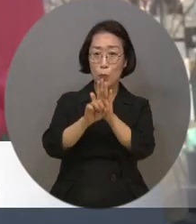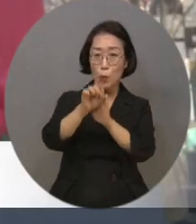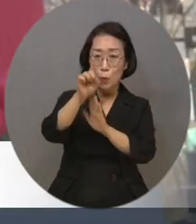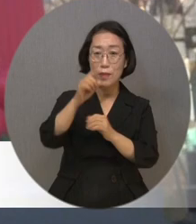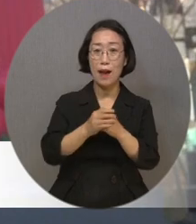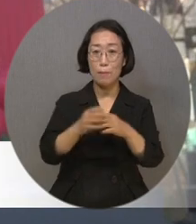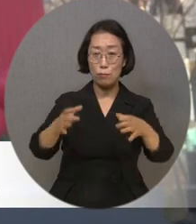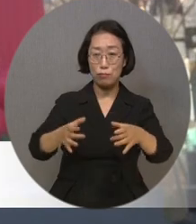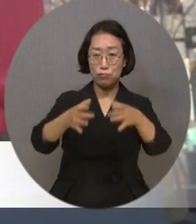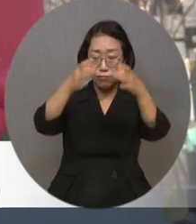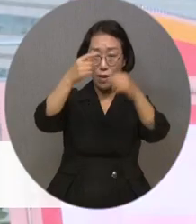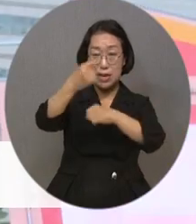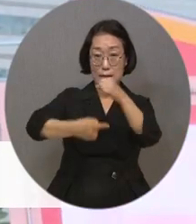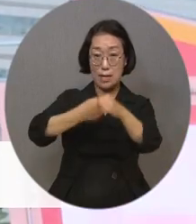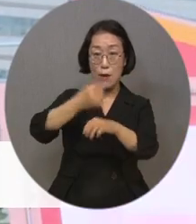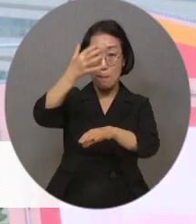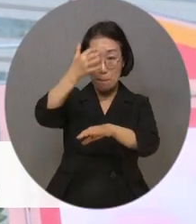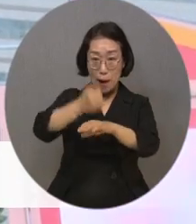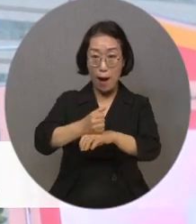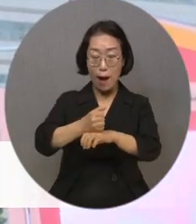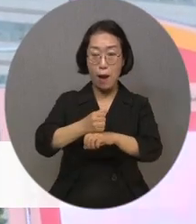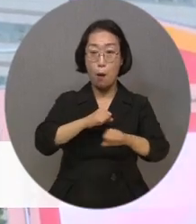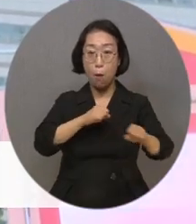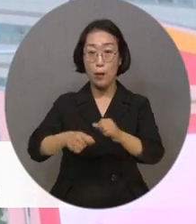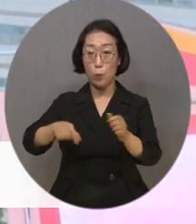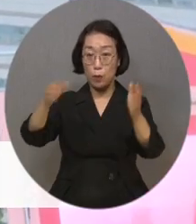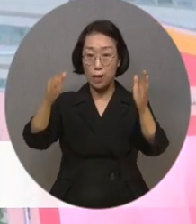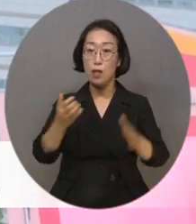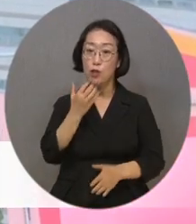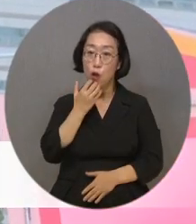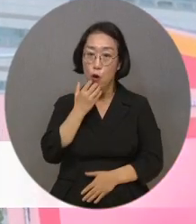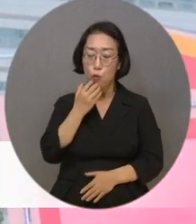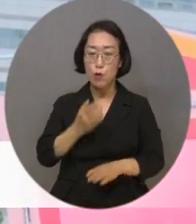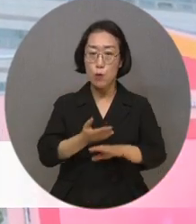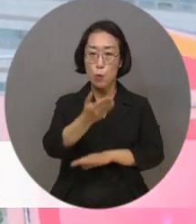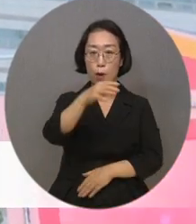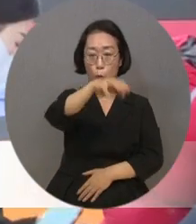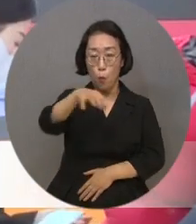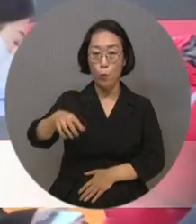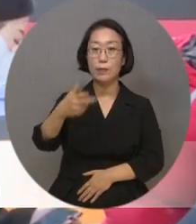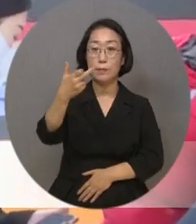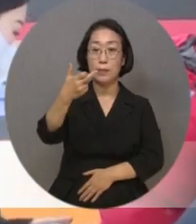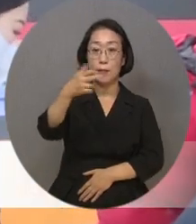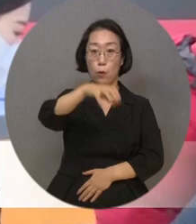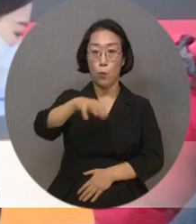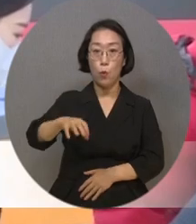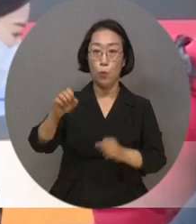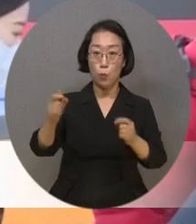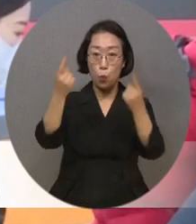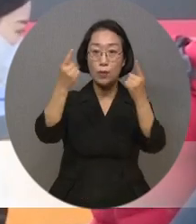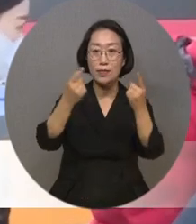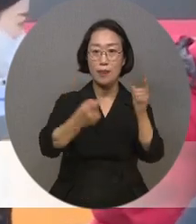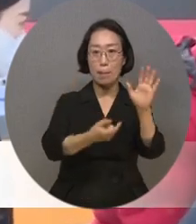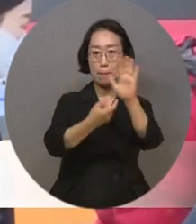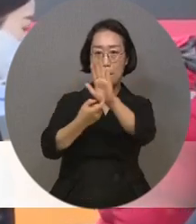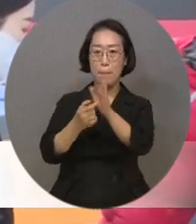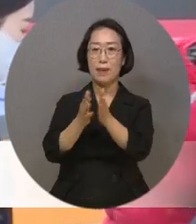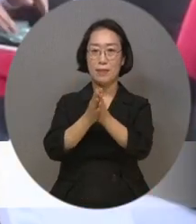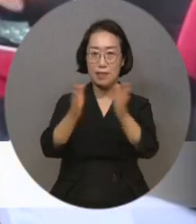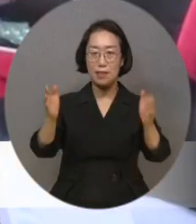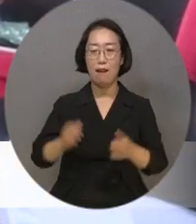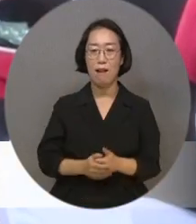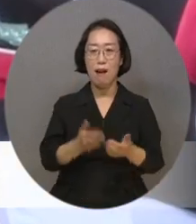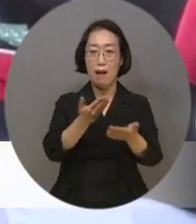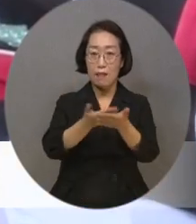열매 연말연시 희망 나눔 캠페인 기간 서울시를 비롯해 전국 17개 시도 지역에서 동시에 운영됩니다. 나눔